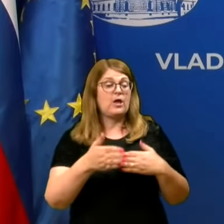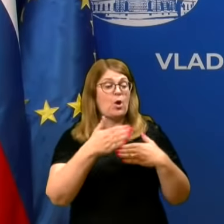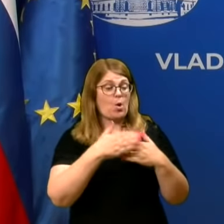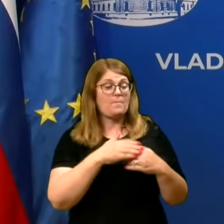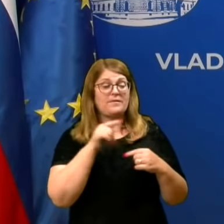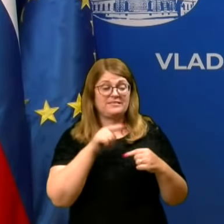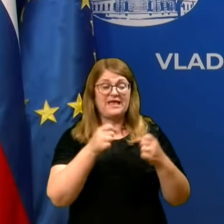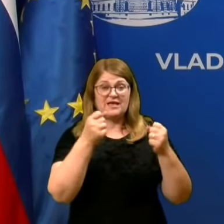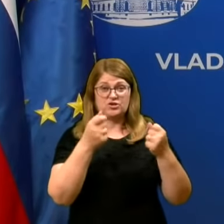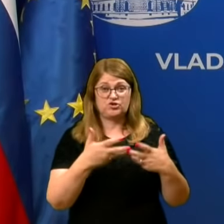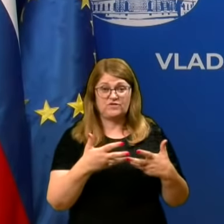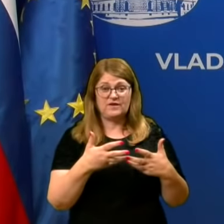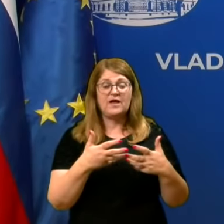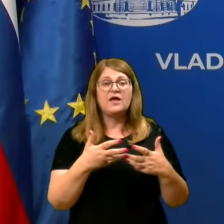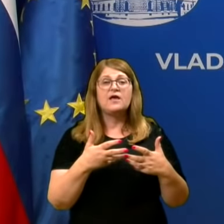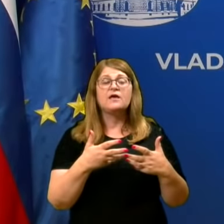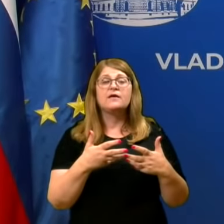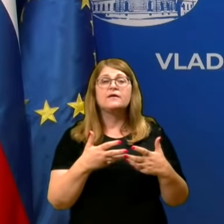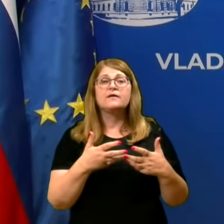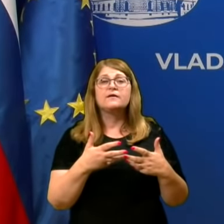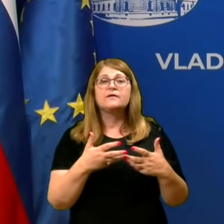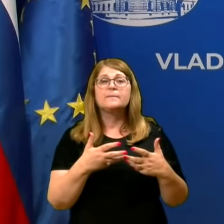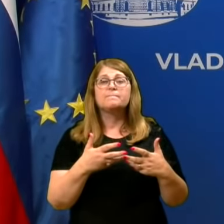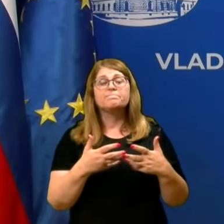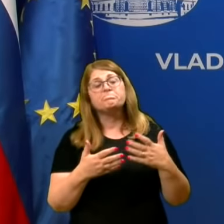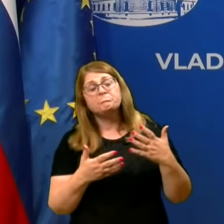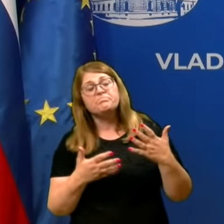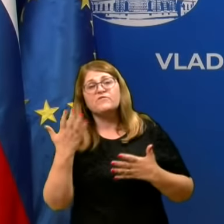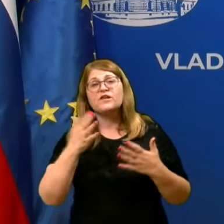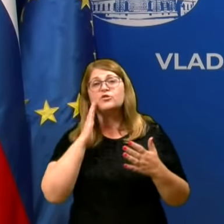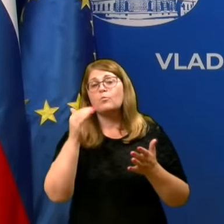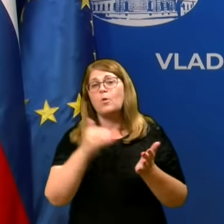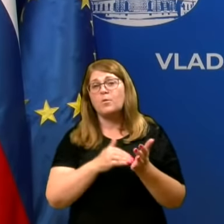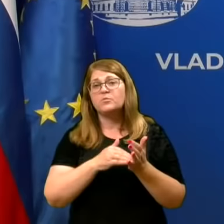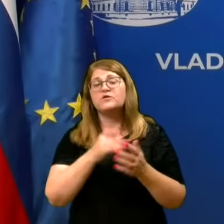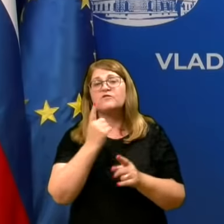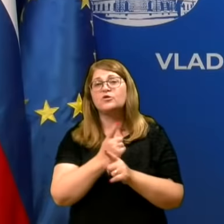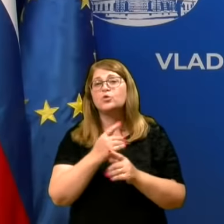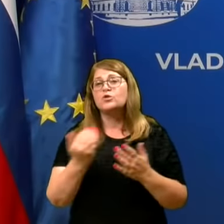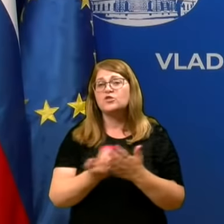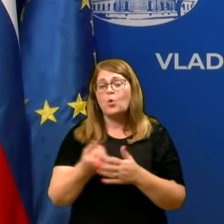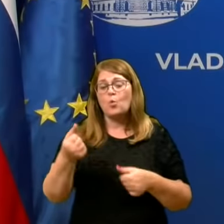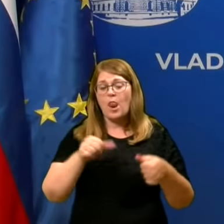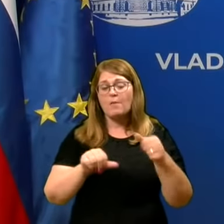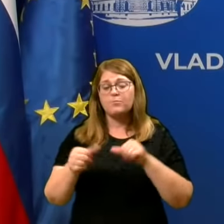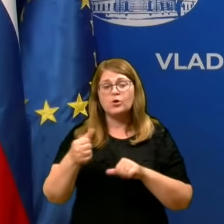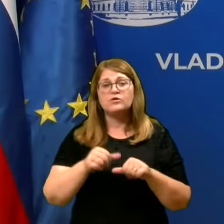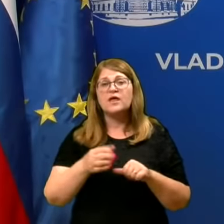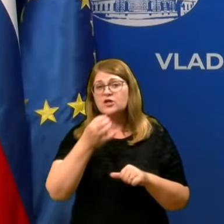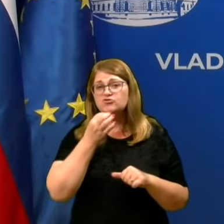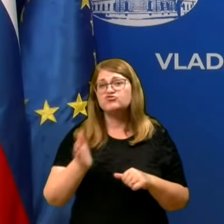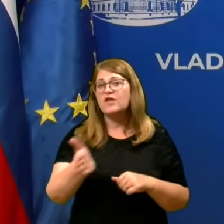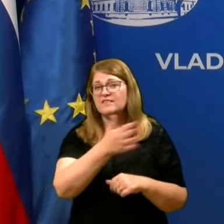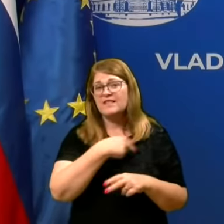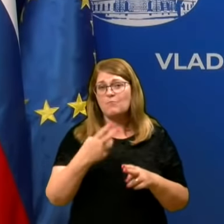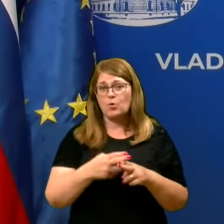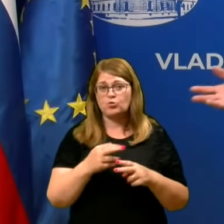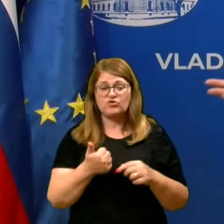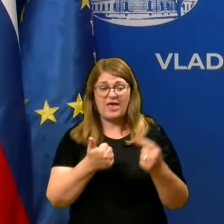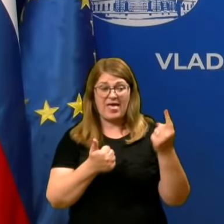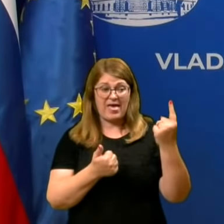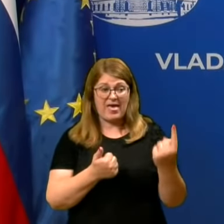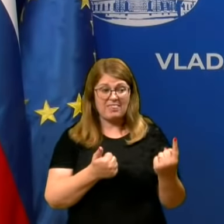razredih govorimo. Vrejetno bomo potrebovali tudi nov laboratorij, kajti, če nam okužijo enega,